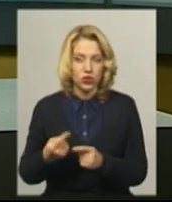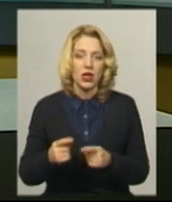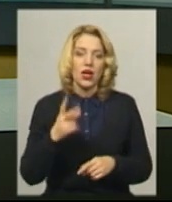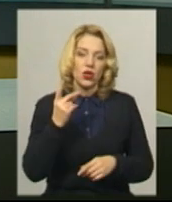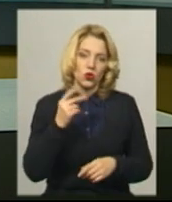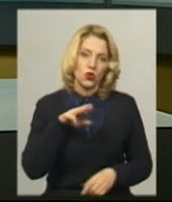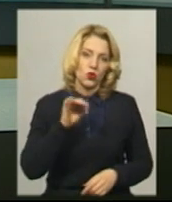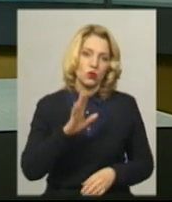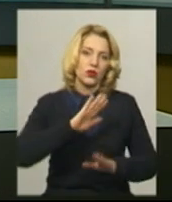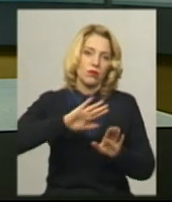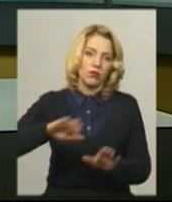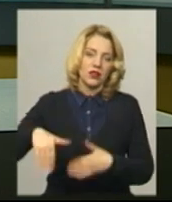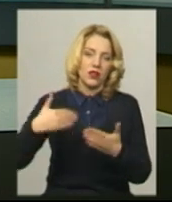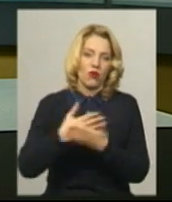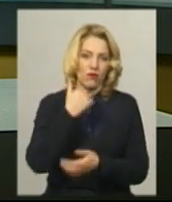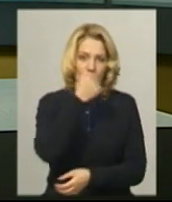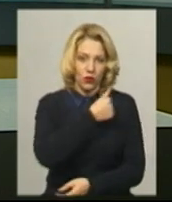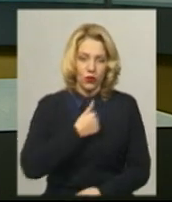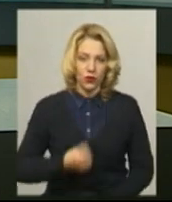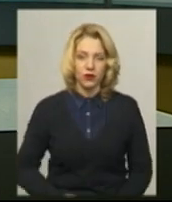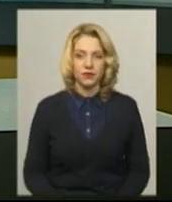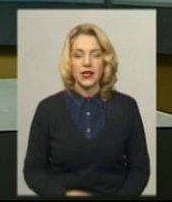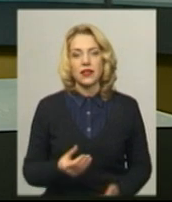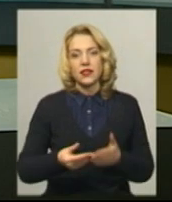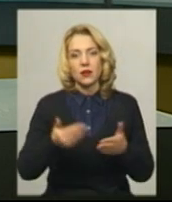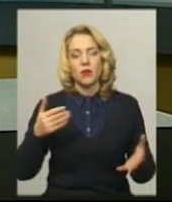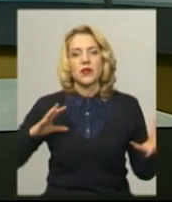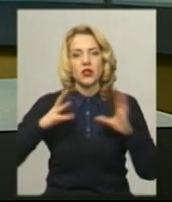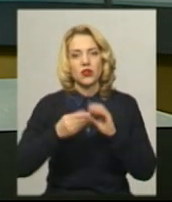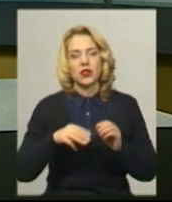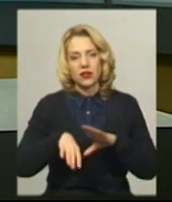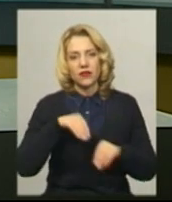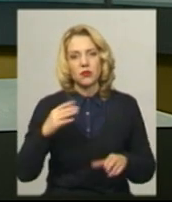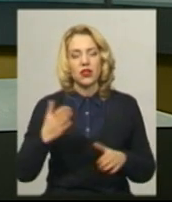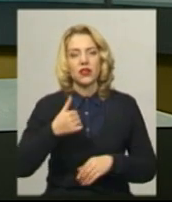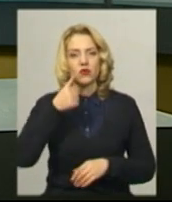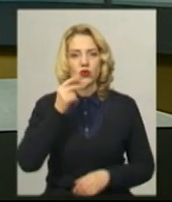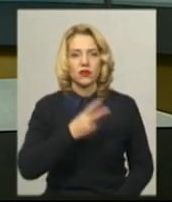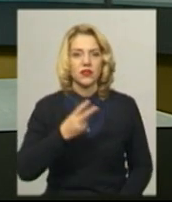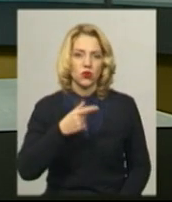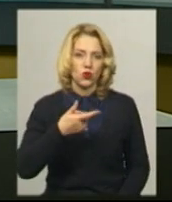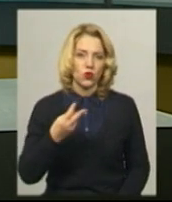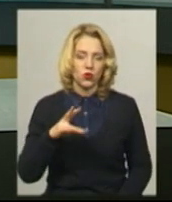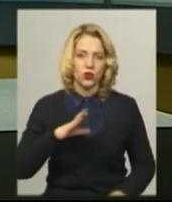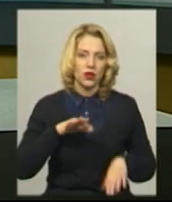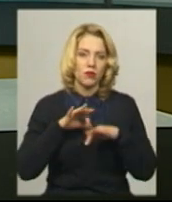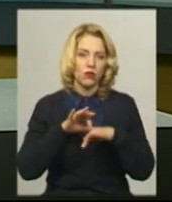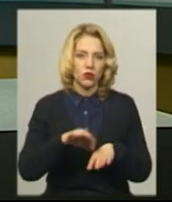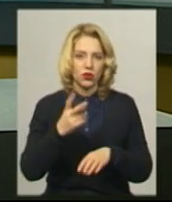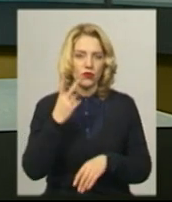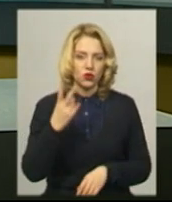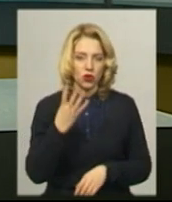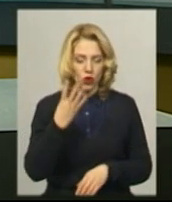уже після Нового року. За попередніми результатами виборів, які вчора, 22 грудня, проходили у чотирьох